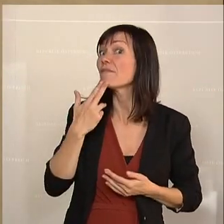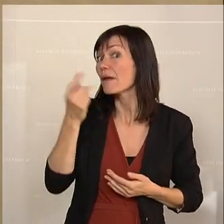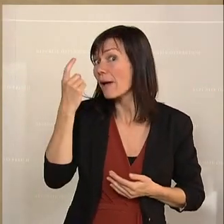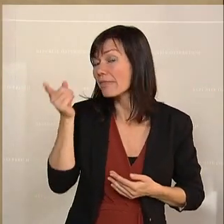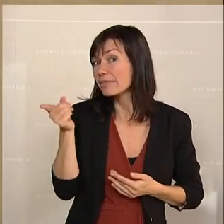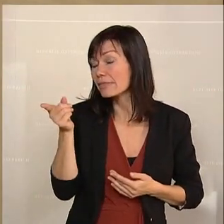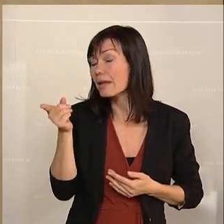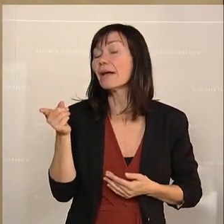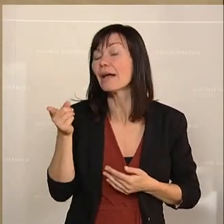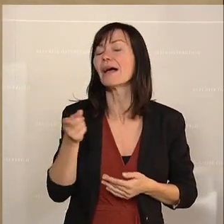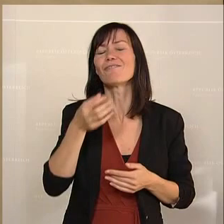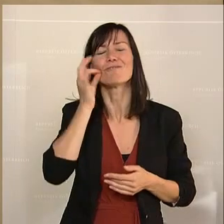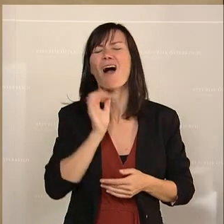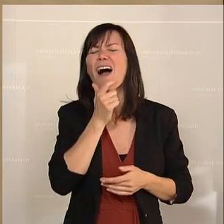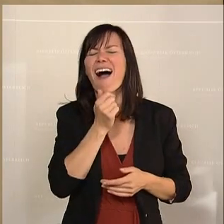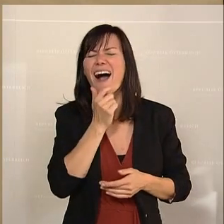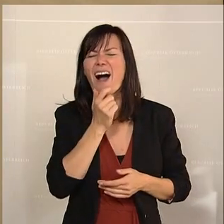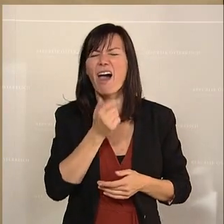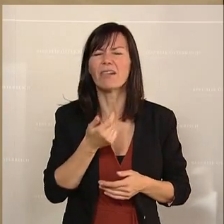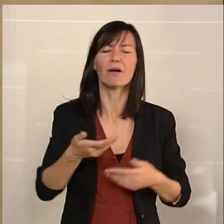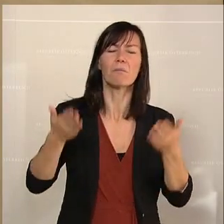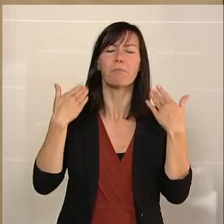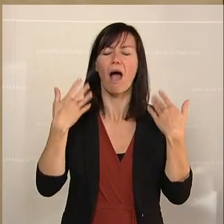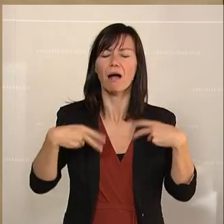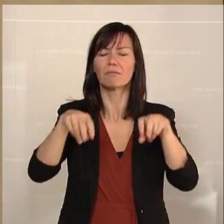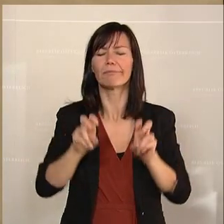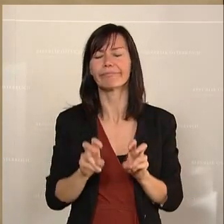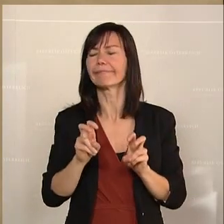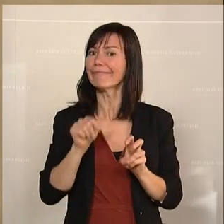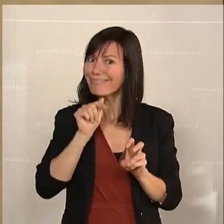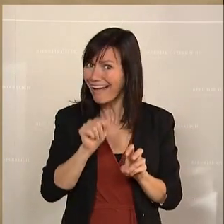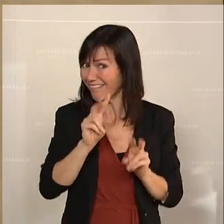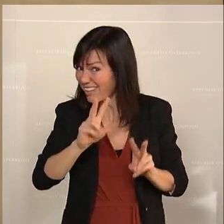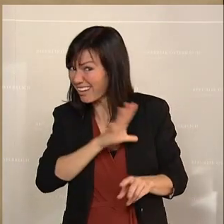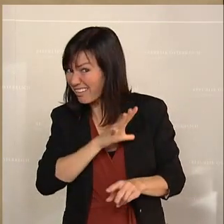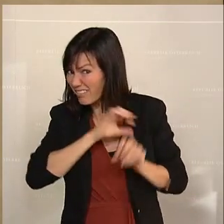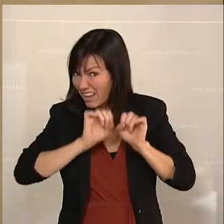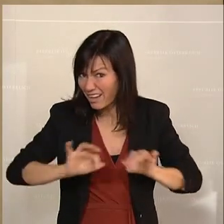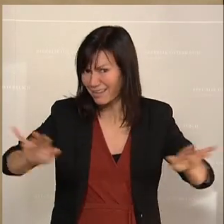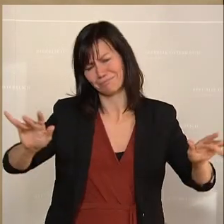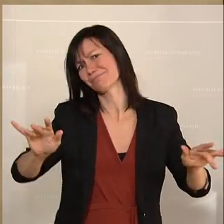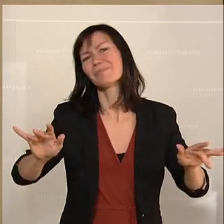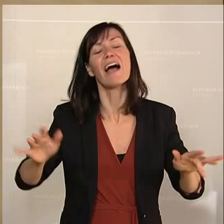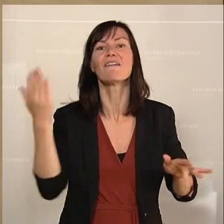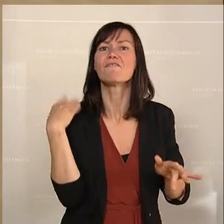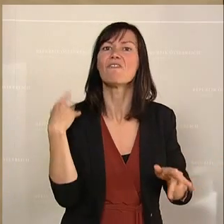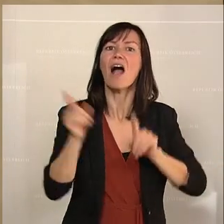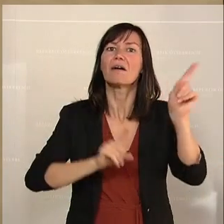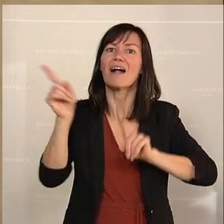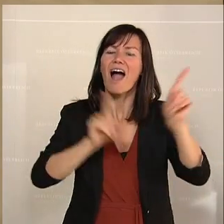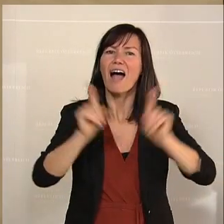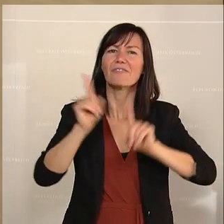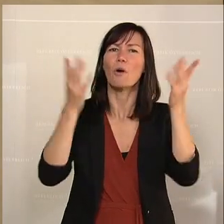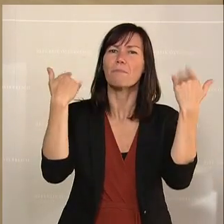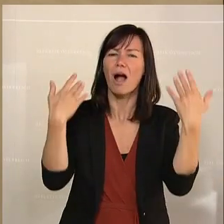Wien für die Leute gesperrt, sie haben die Leute in den Wohnungen eingesperrt. Das war alles ÖVP-Politik. So haben sie begonnen und sie haben